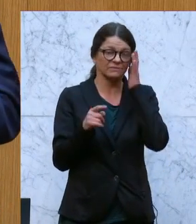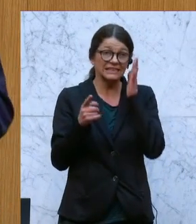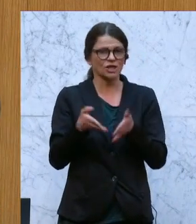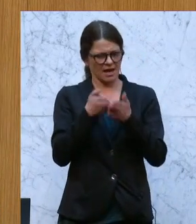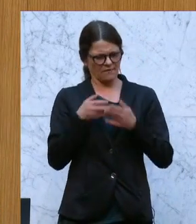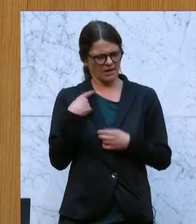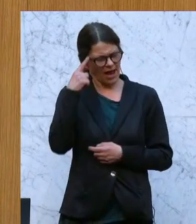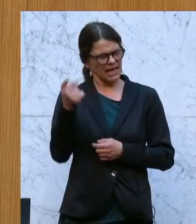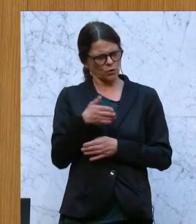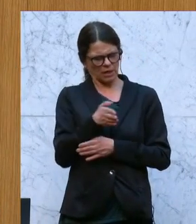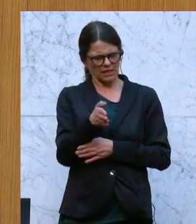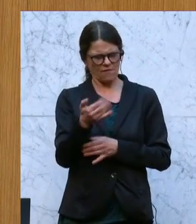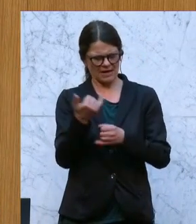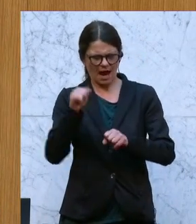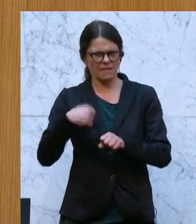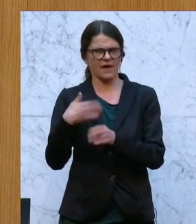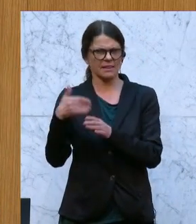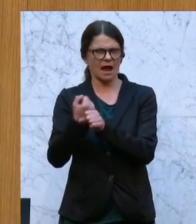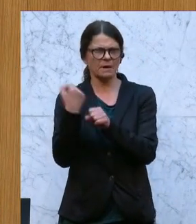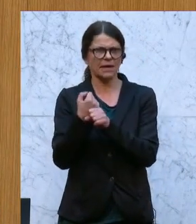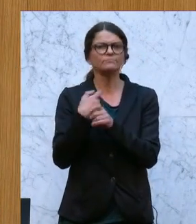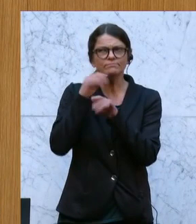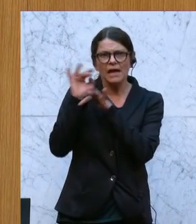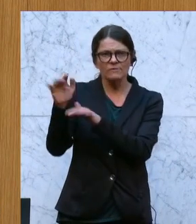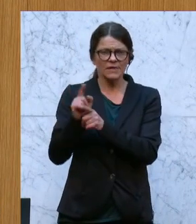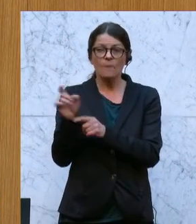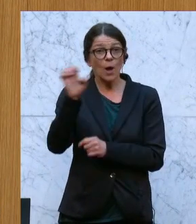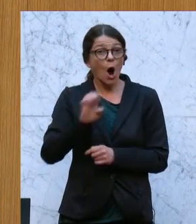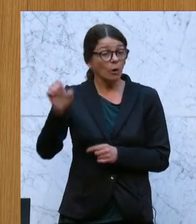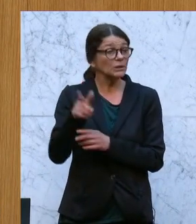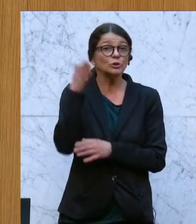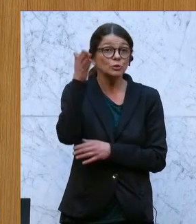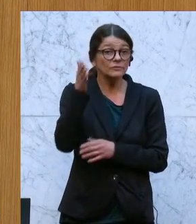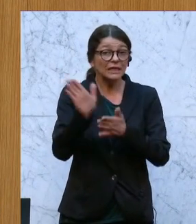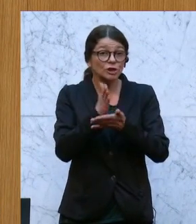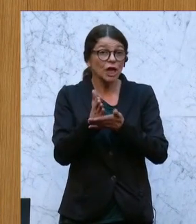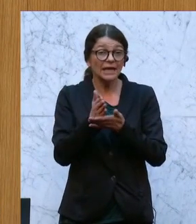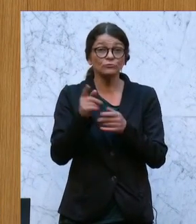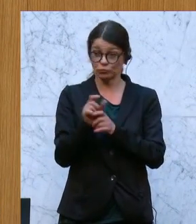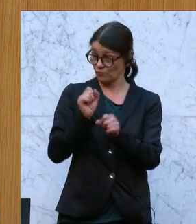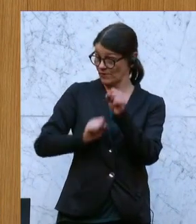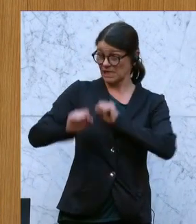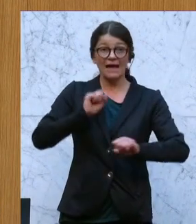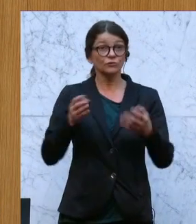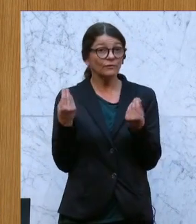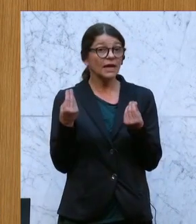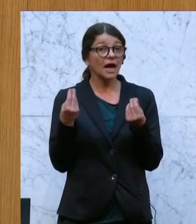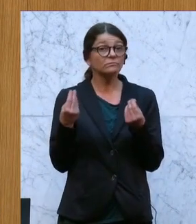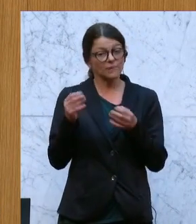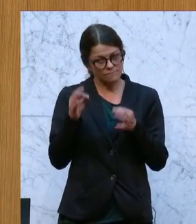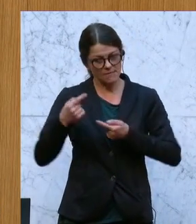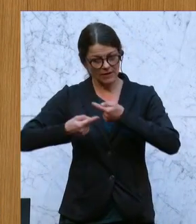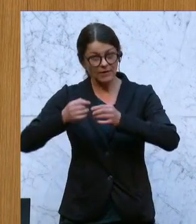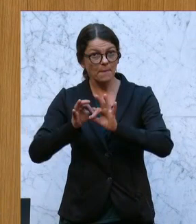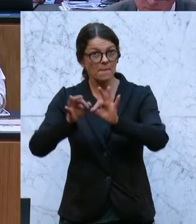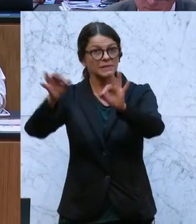der Orientierung mitzuwirken daran, dass Europa diese Zukunftsentscheidungs und Verteidigungsfähigkeit entwickelt,